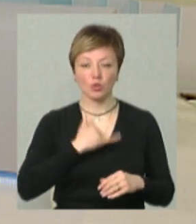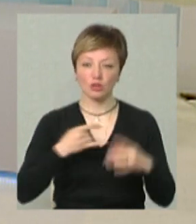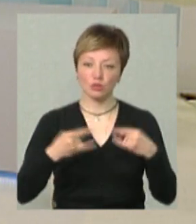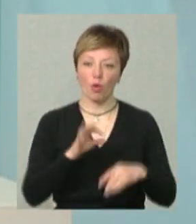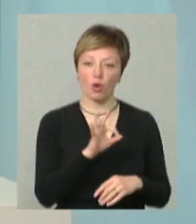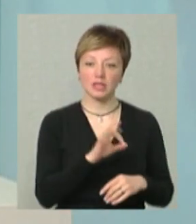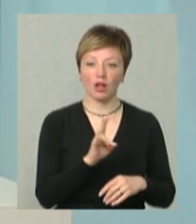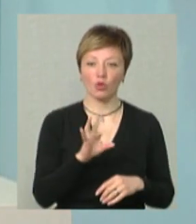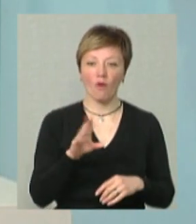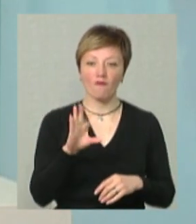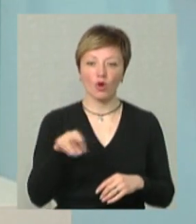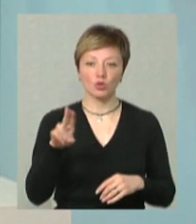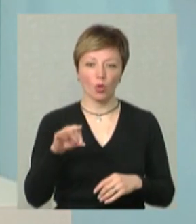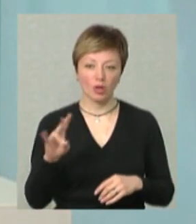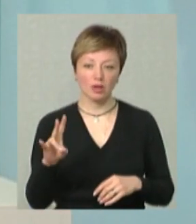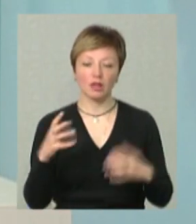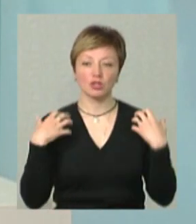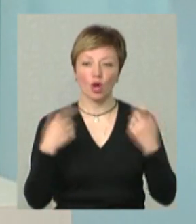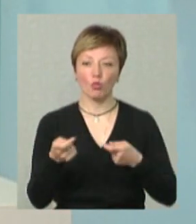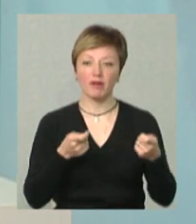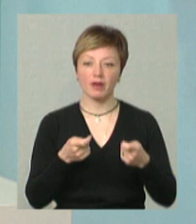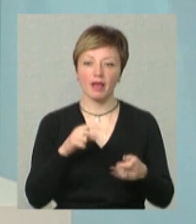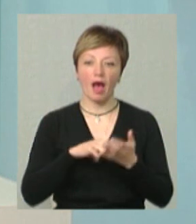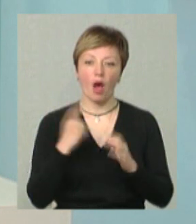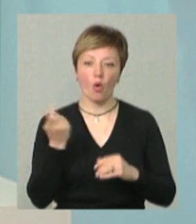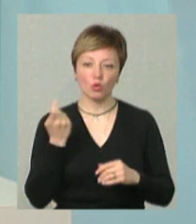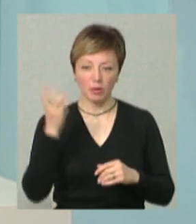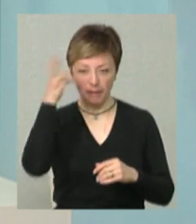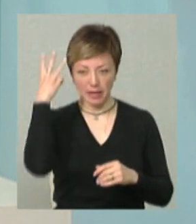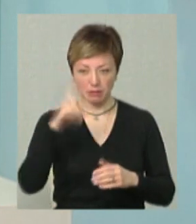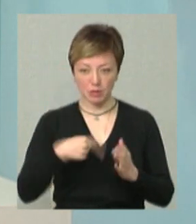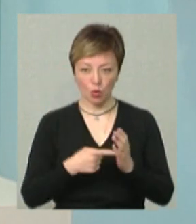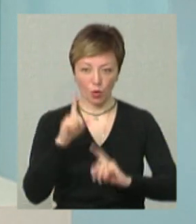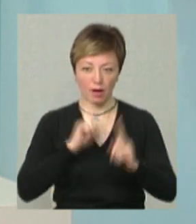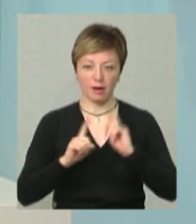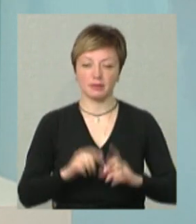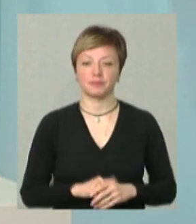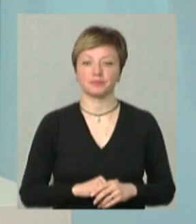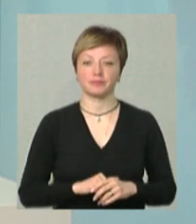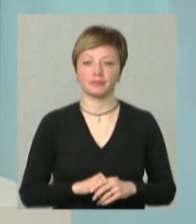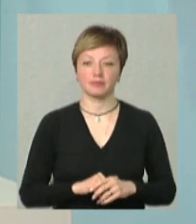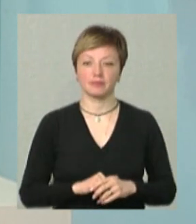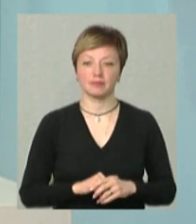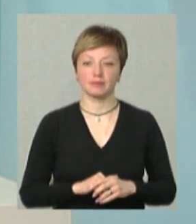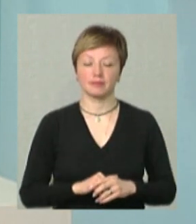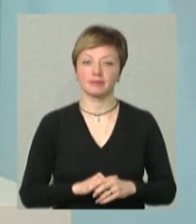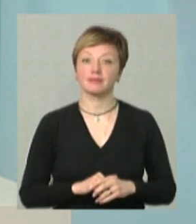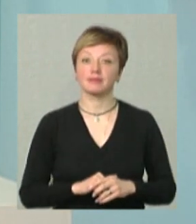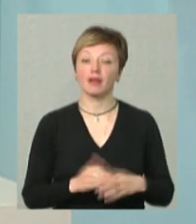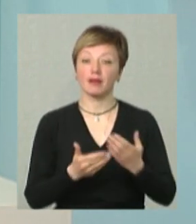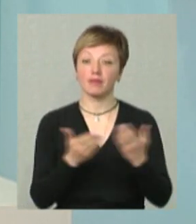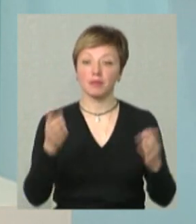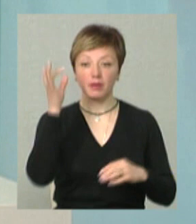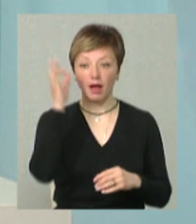Оксана Новодон, начальниця управління економіки Хмельницької міської ради. Нагадаю